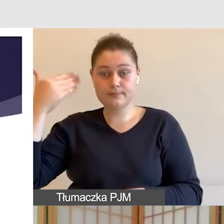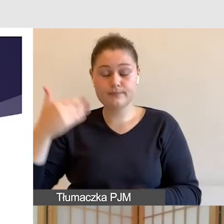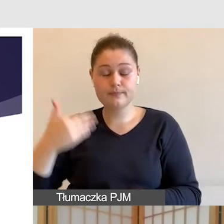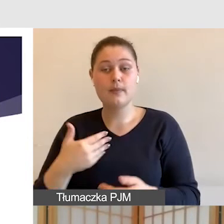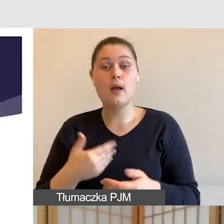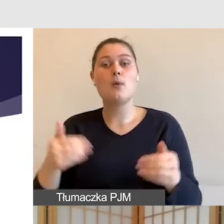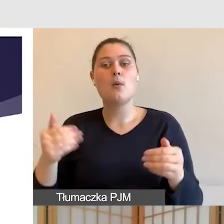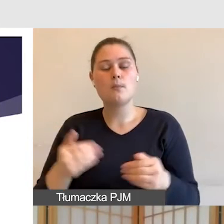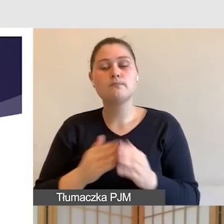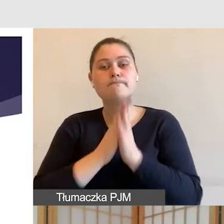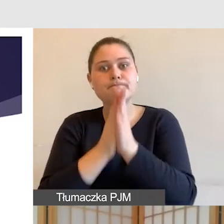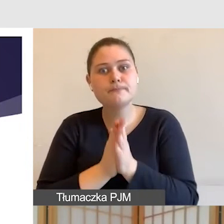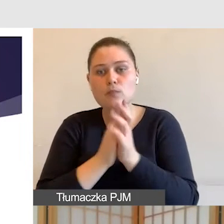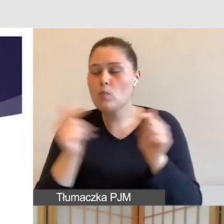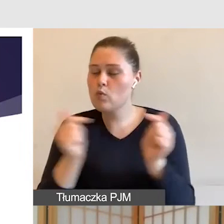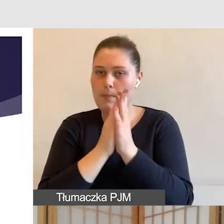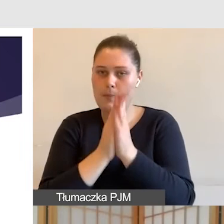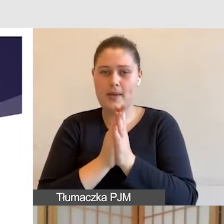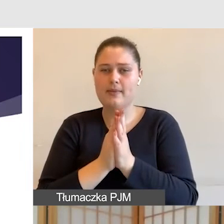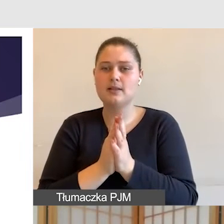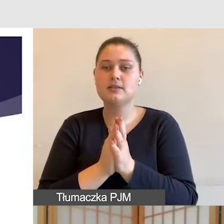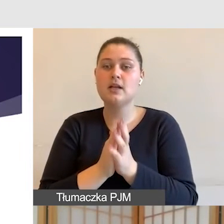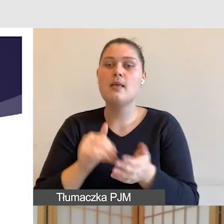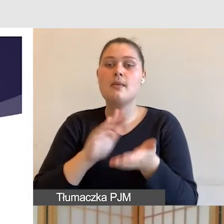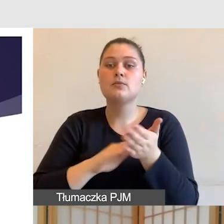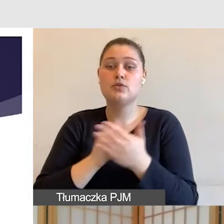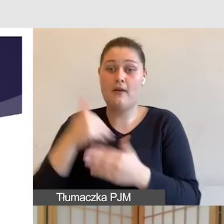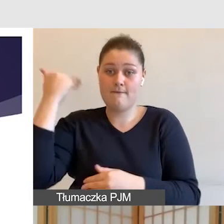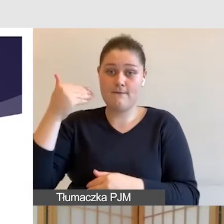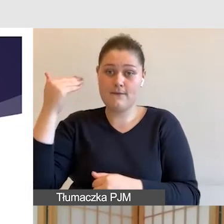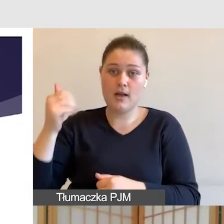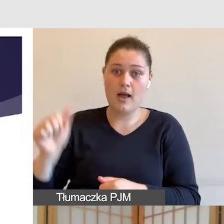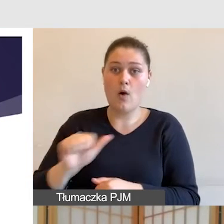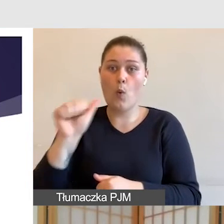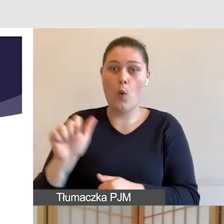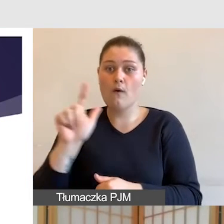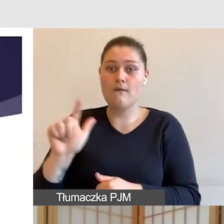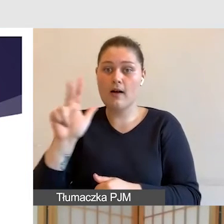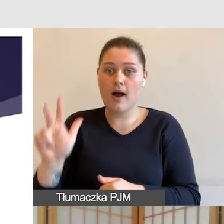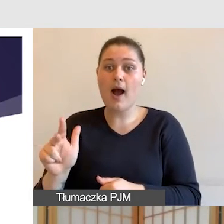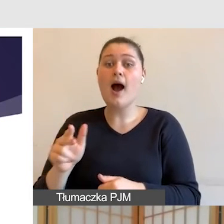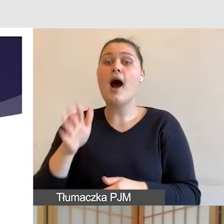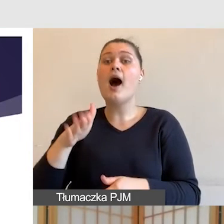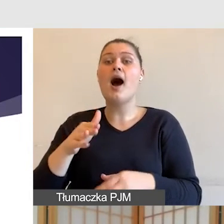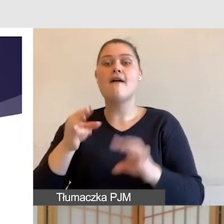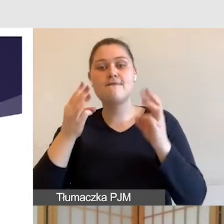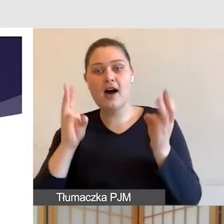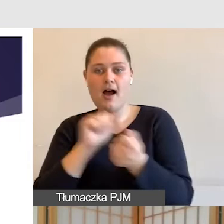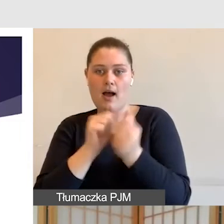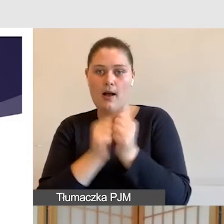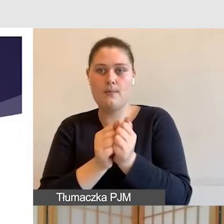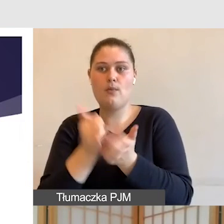czasami kilka godzin. Już nie wspomnę, że warsztat lub szkolenie może nawet trwać 8 godzin dydaktycznych, co jest bardzo